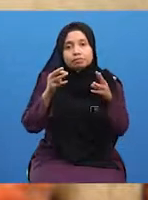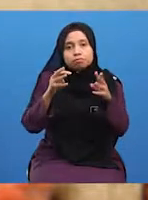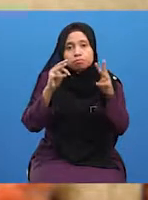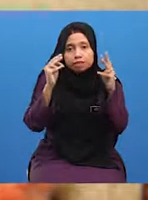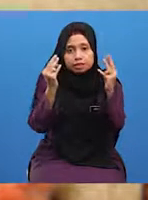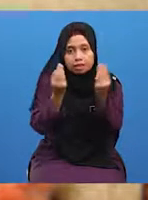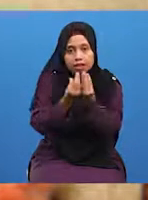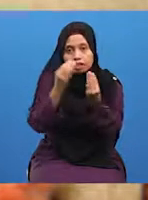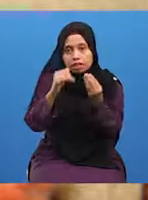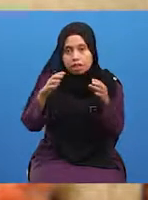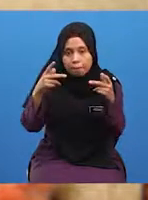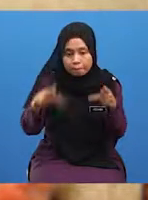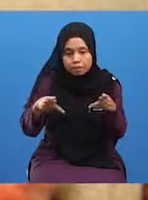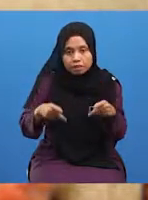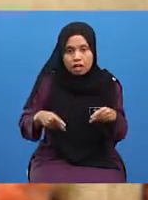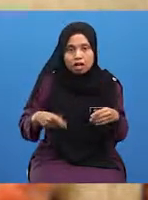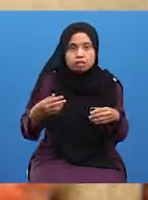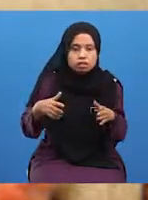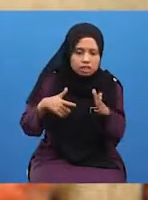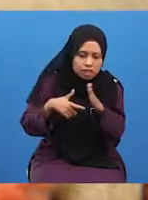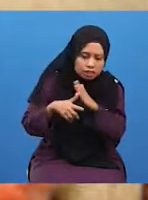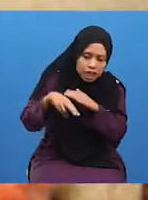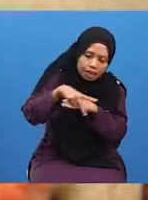kawasan yang pernah dilaluinya.